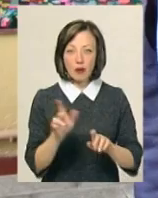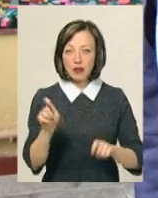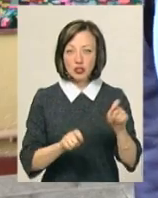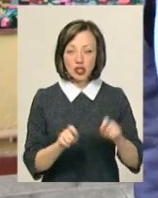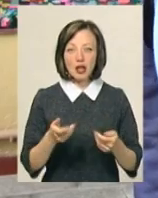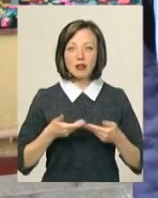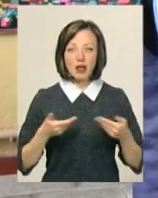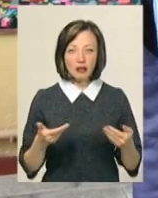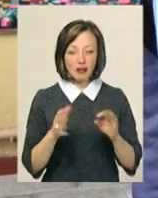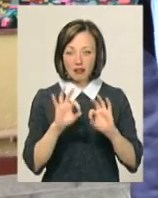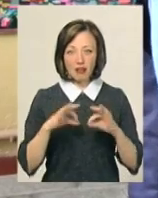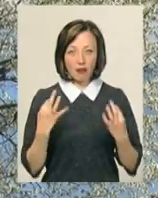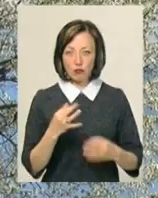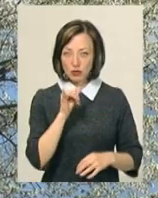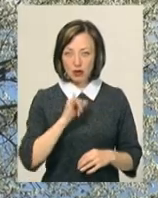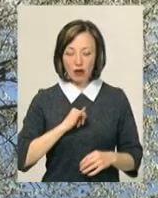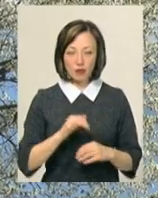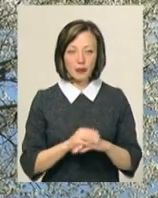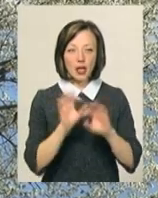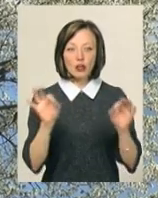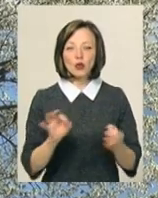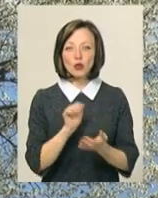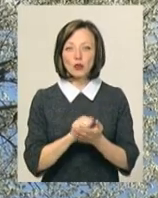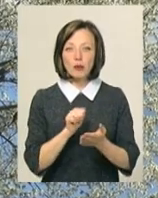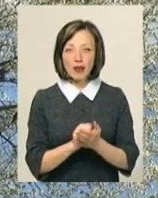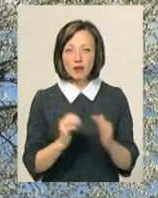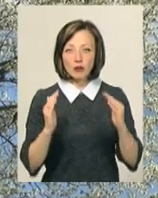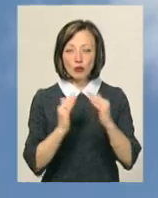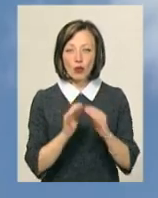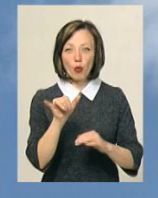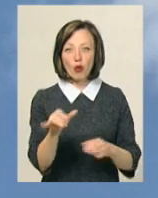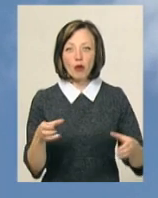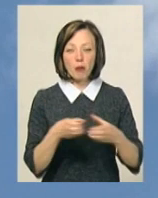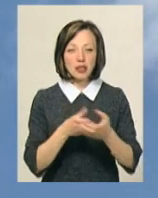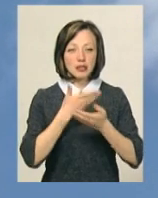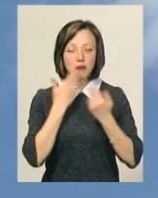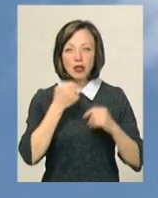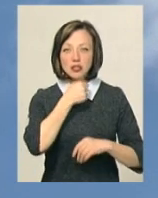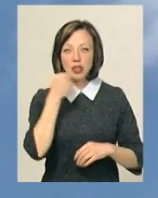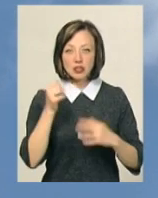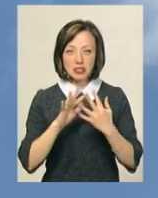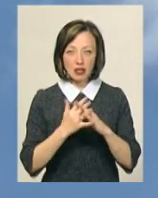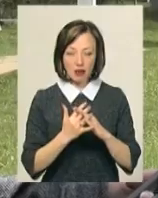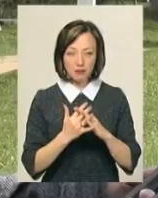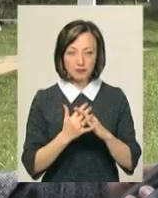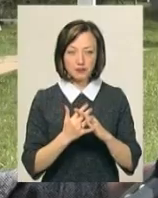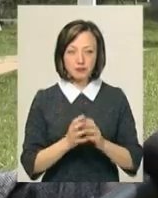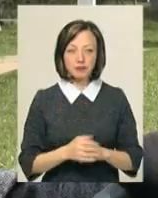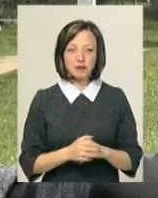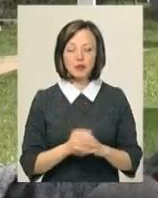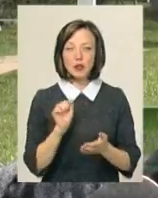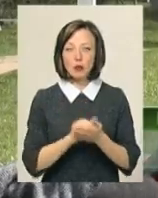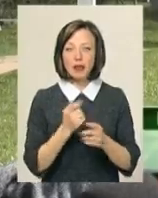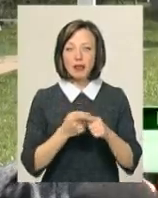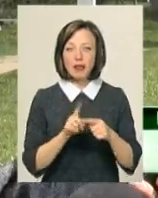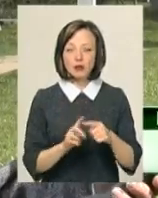І нас не пускають до церкви. Жодних документів на культову споруду у громади немає, каже староста села Володимир Сніцар. Документів на